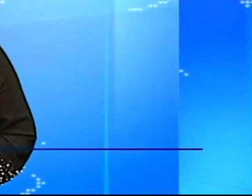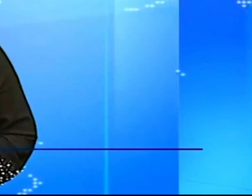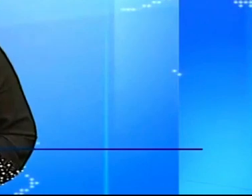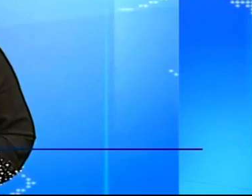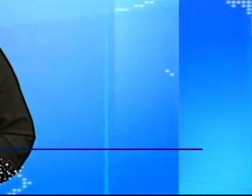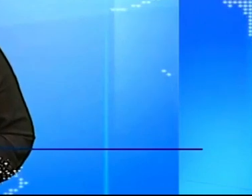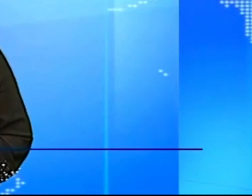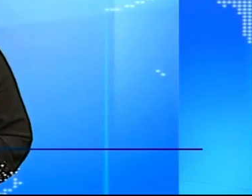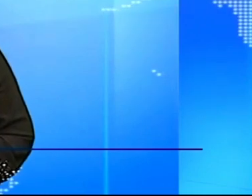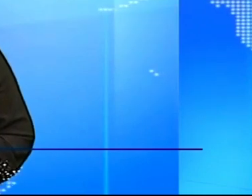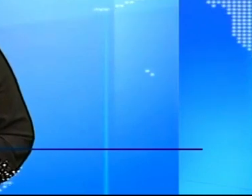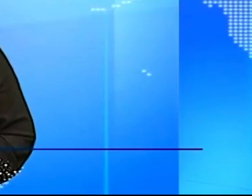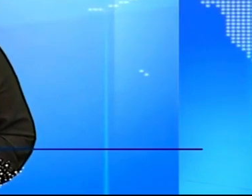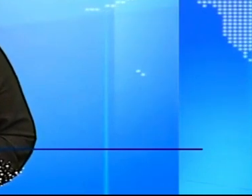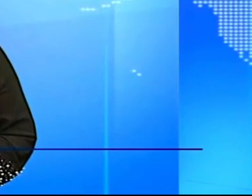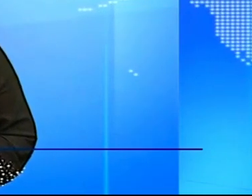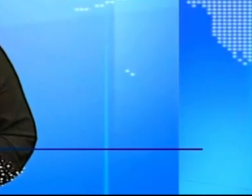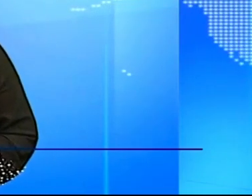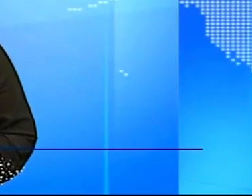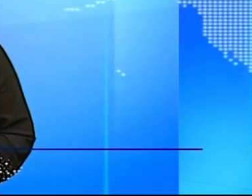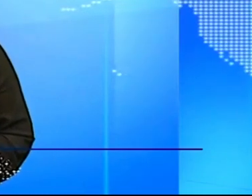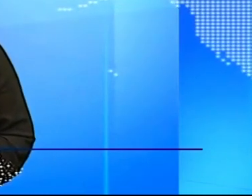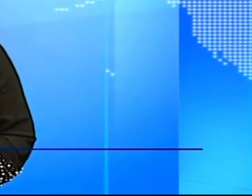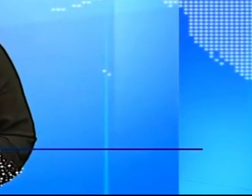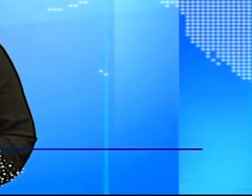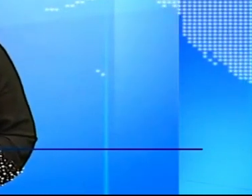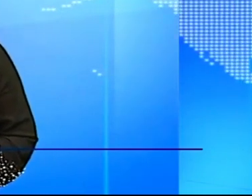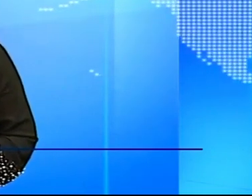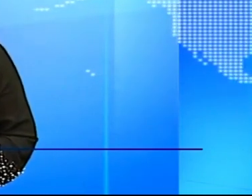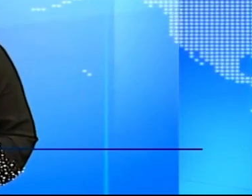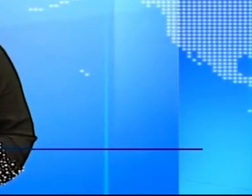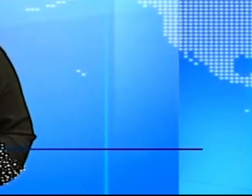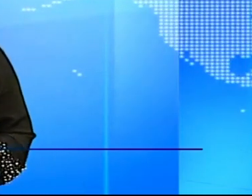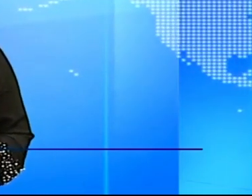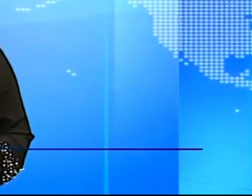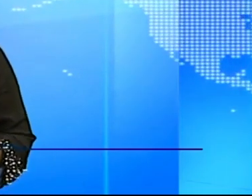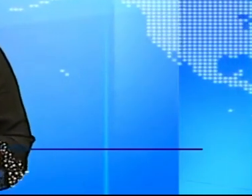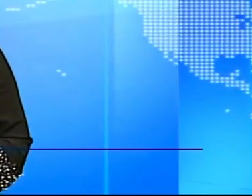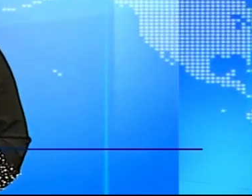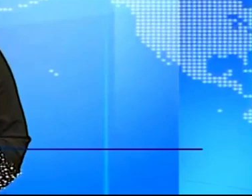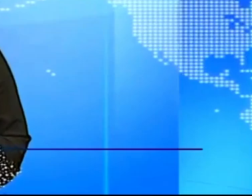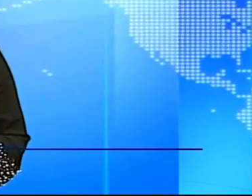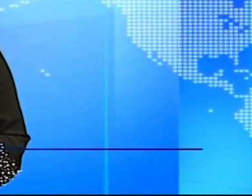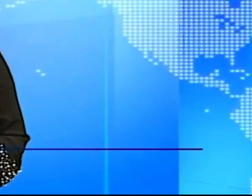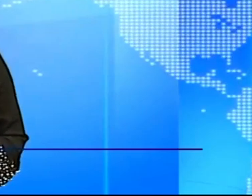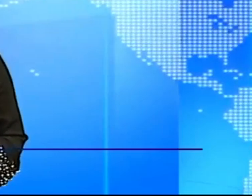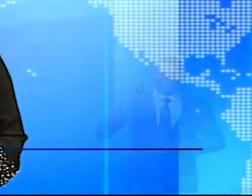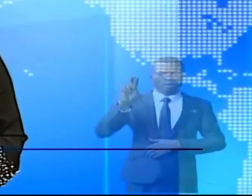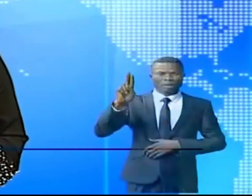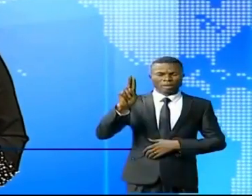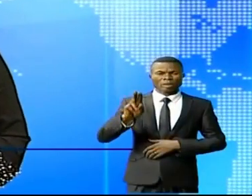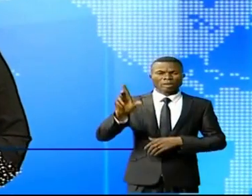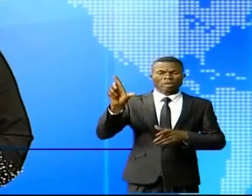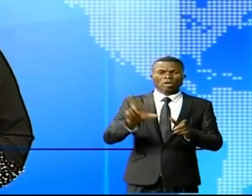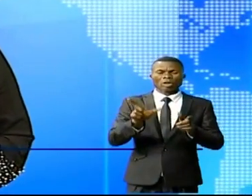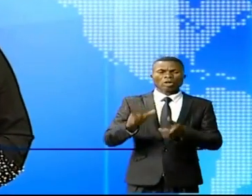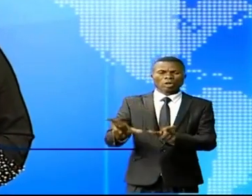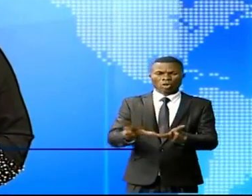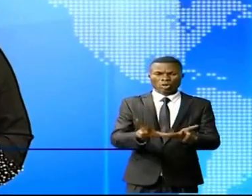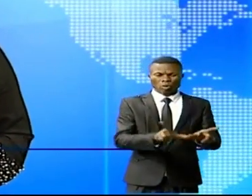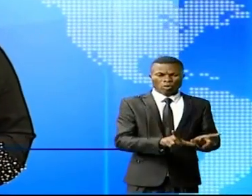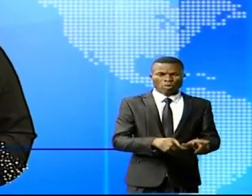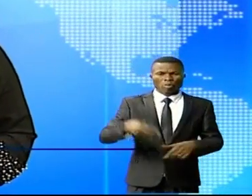également l'actualité à travers le Congo profond. Nous serons en Itori, les Lois-Laba, les Okatanga,